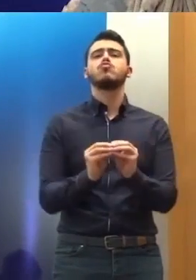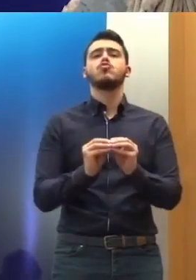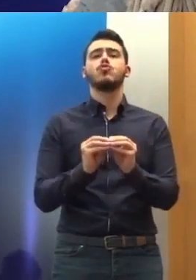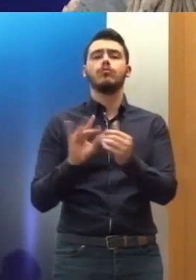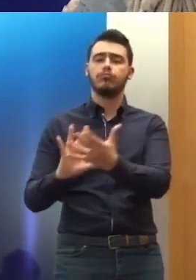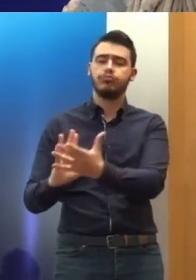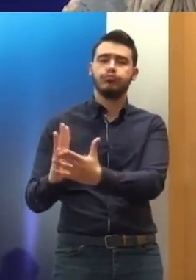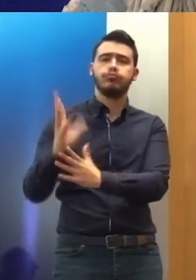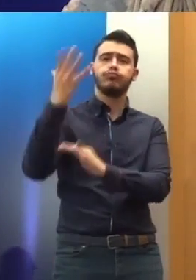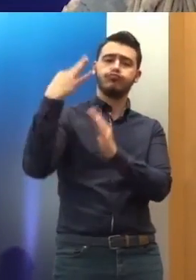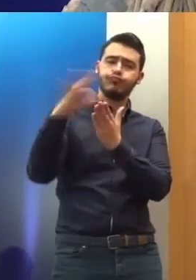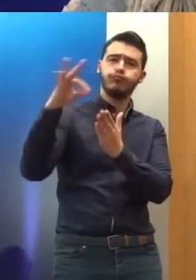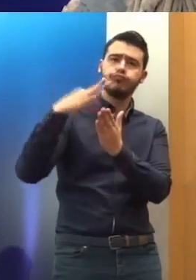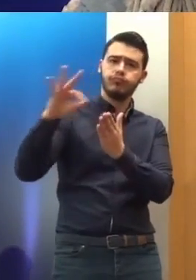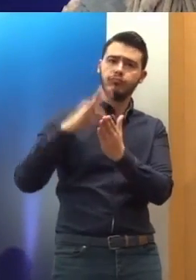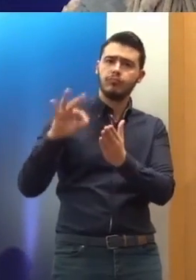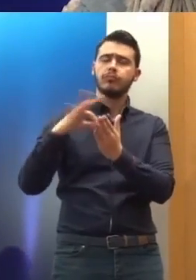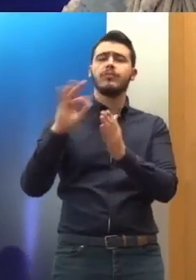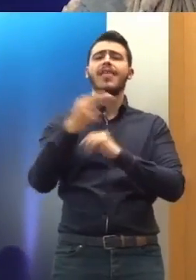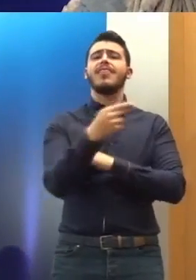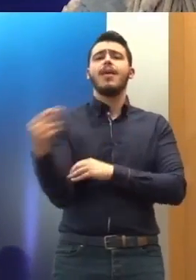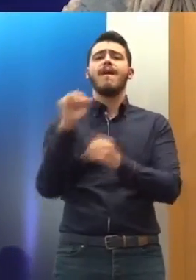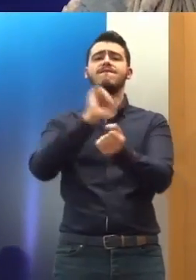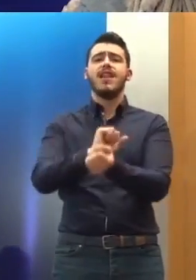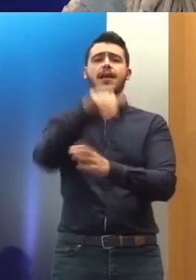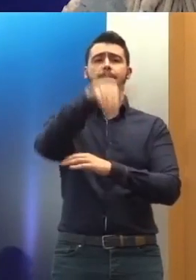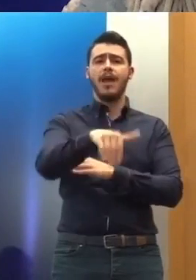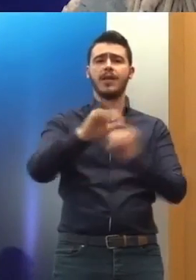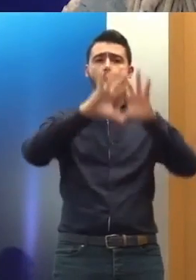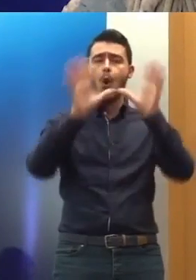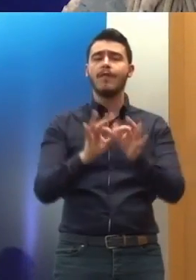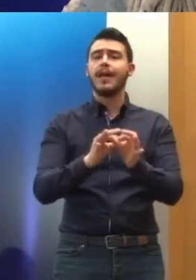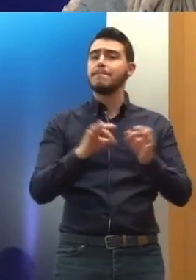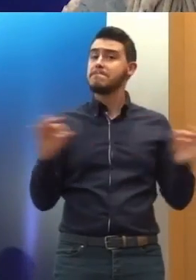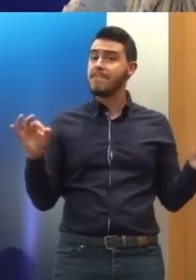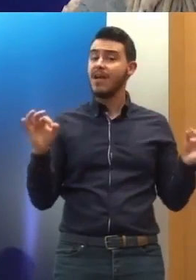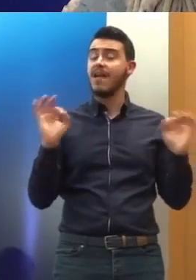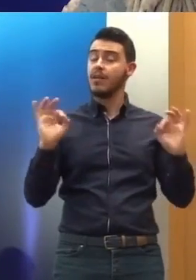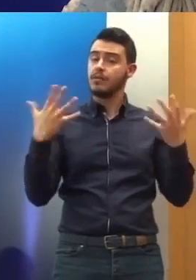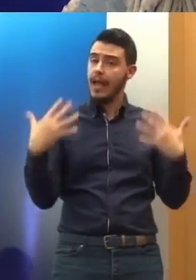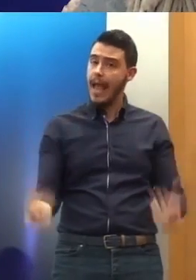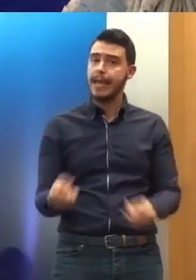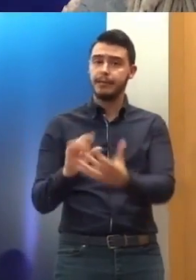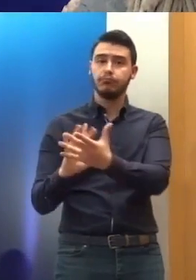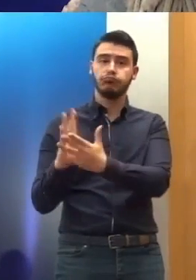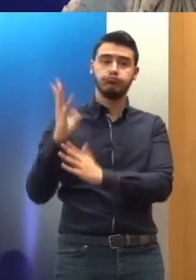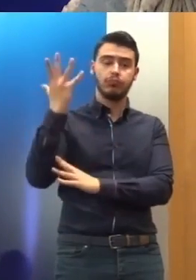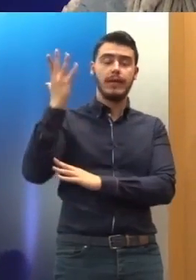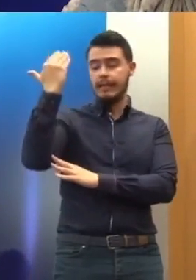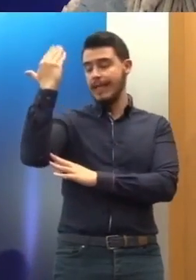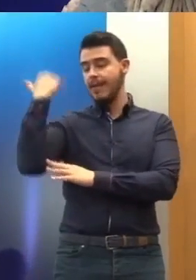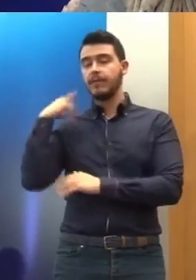βελτίωση της κατάστασης αυτής στις ελληνικές φυλακές Τα μέτρα αυτά έχουν αποδώσει καρπούς Και η τελευταία έκθεση το